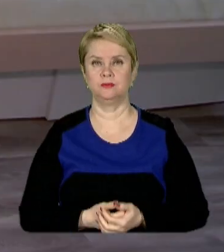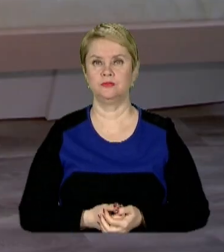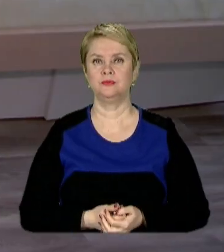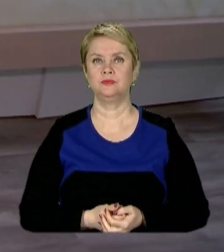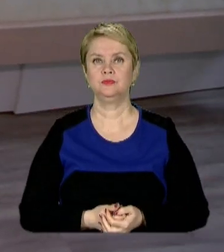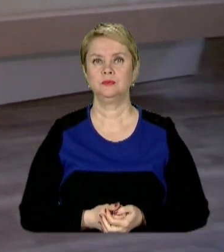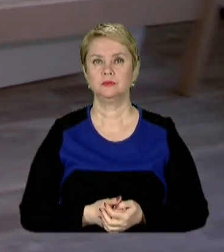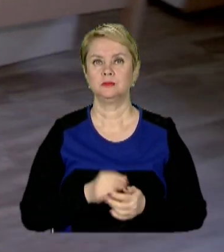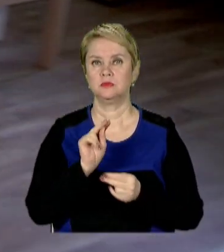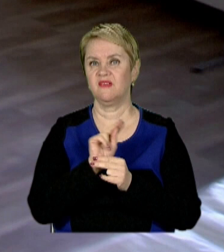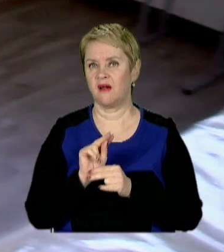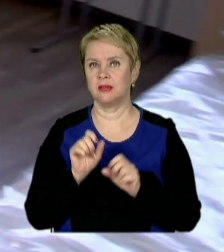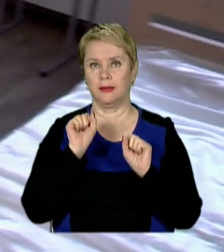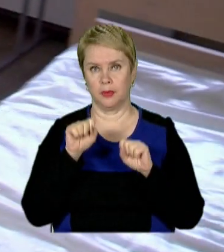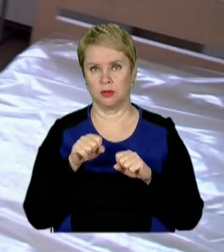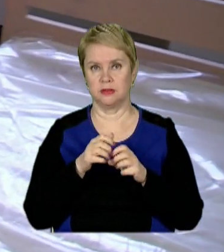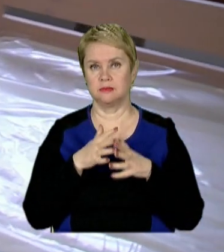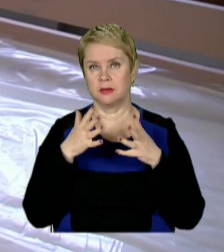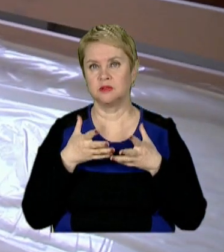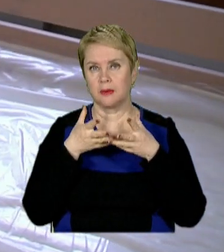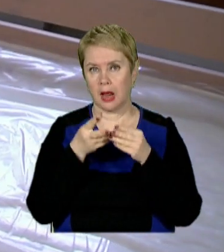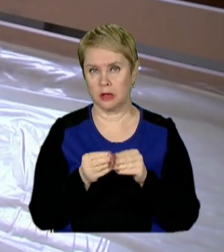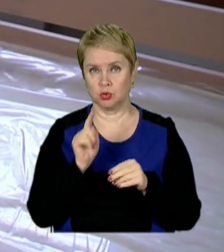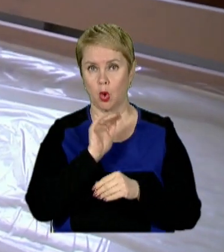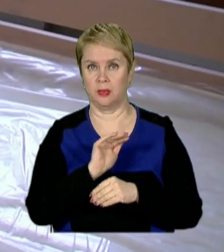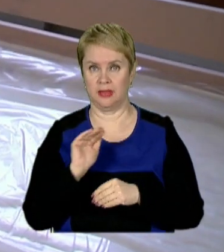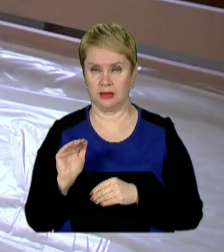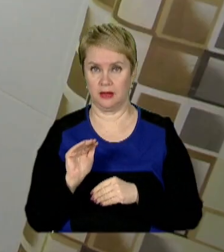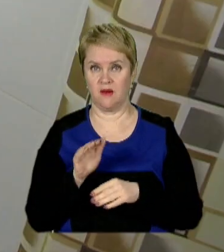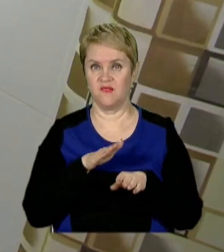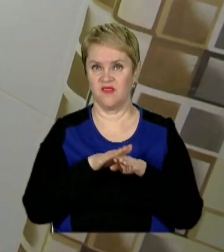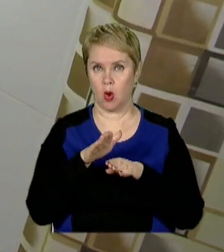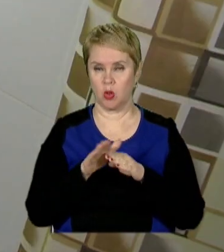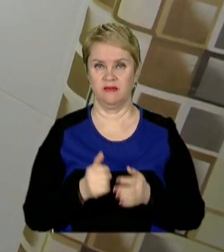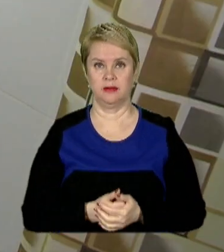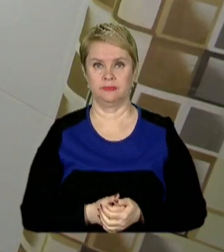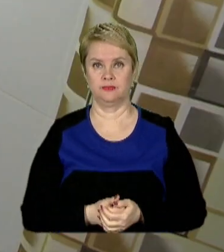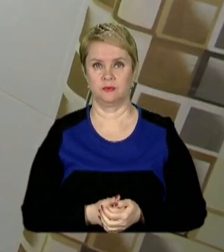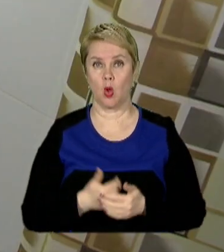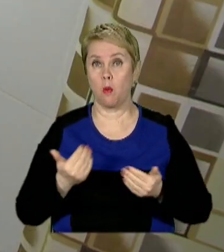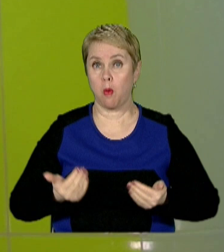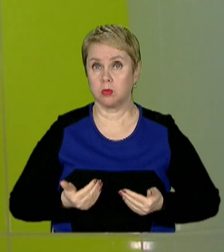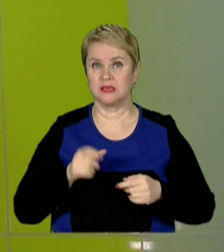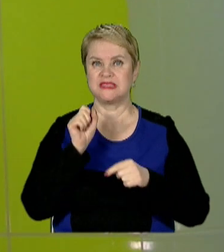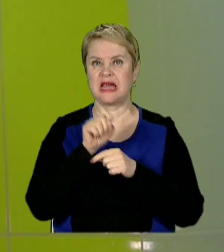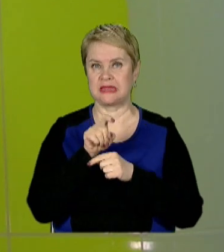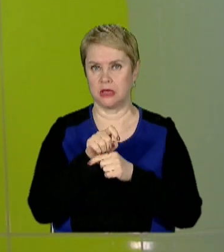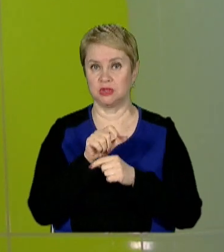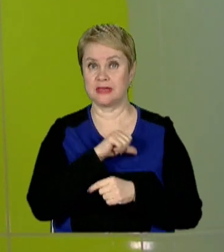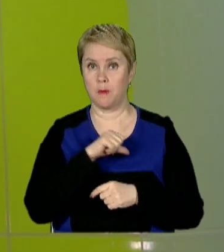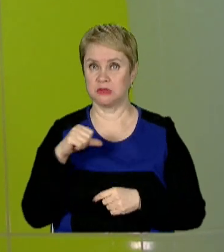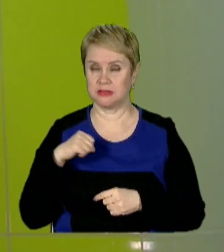вихователі мають максимально сприяти тому, щоб діти виконували побутові задачі